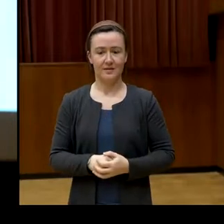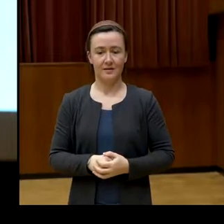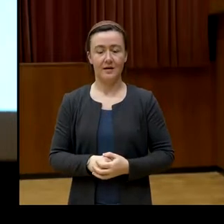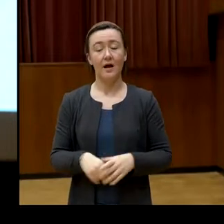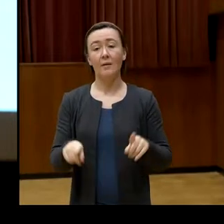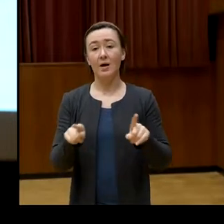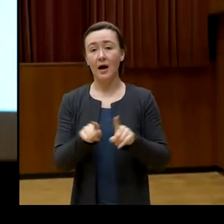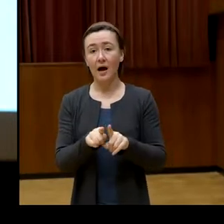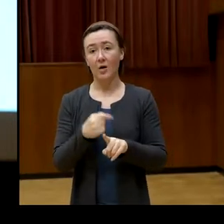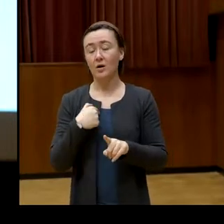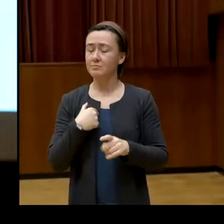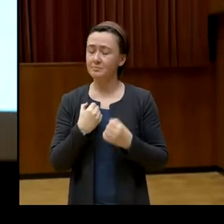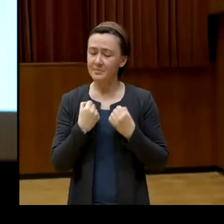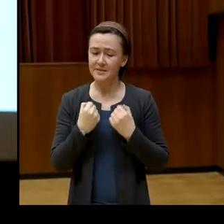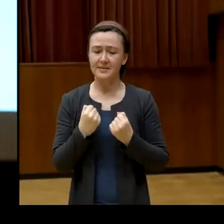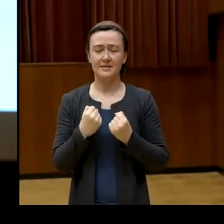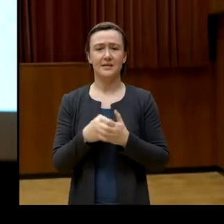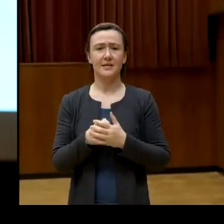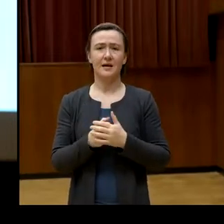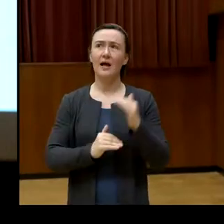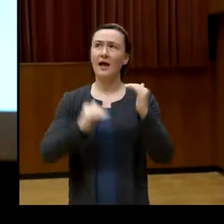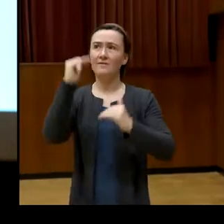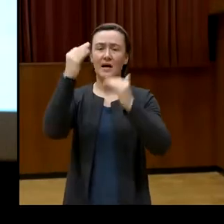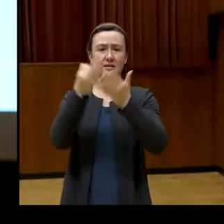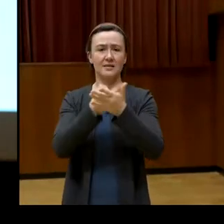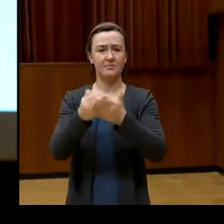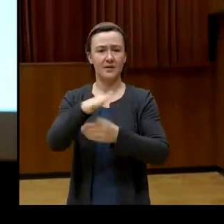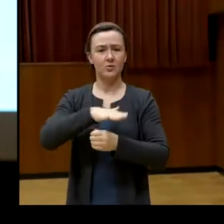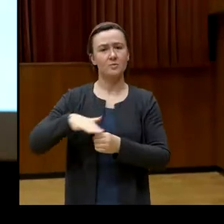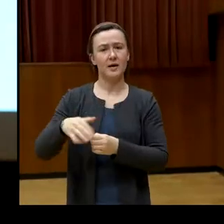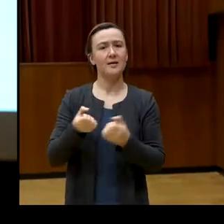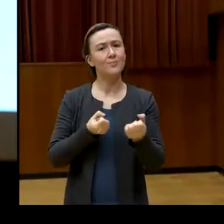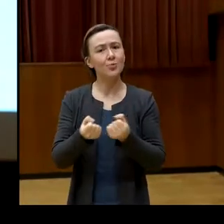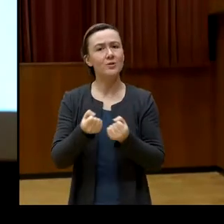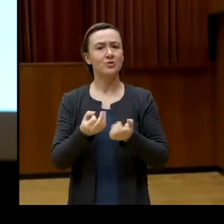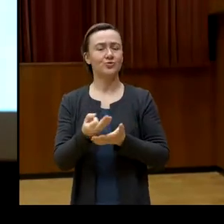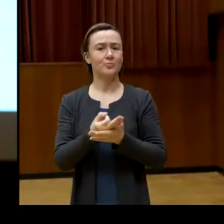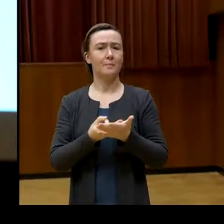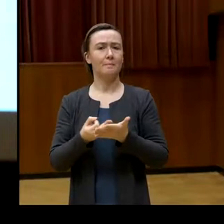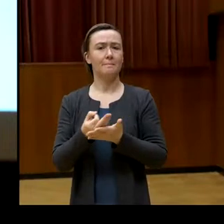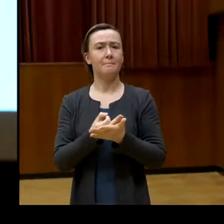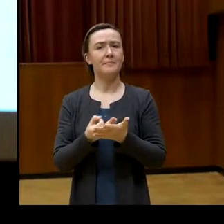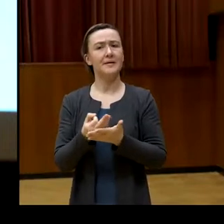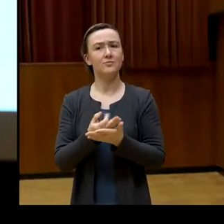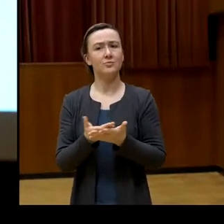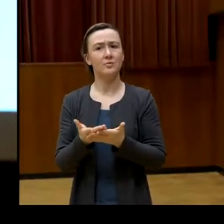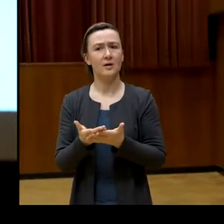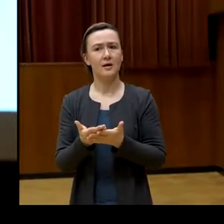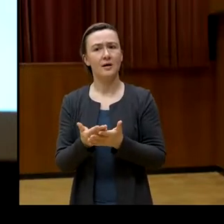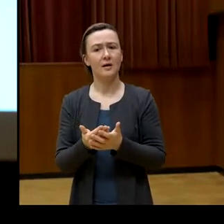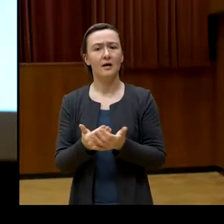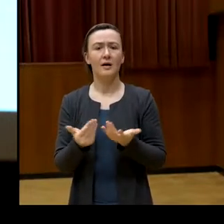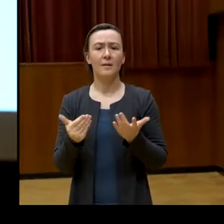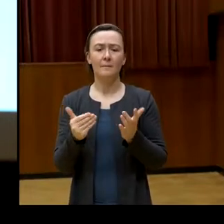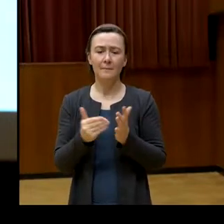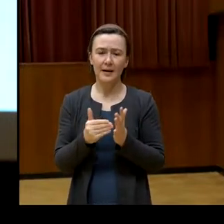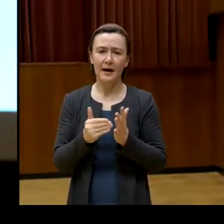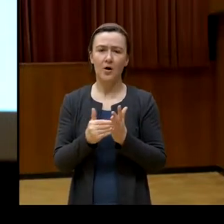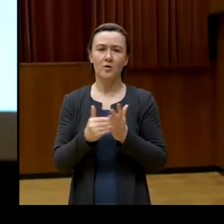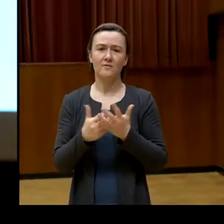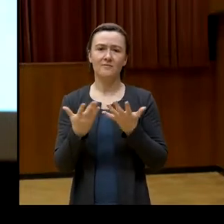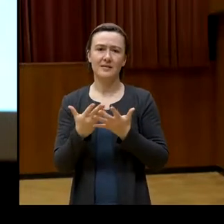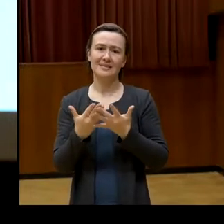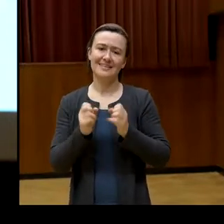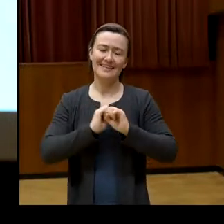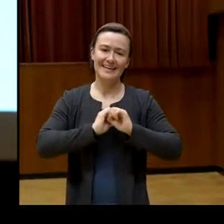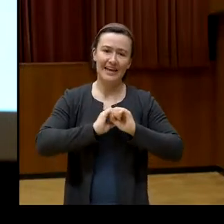dass politische Bildung, zumindest in der Erwachsenenbildung, ohne klare und auch gegenüber den Teilnehmenden transparente